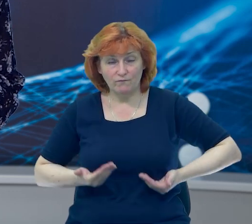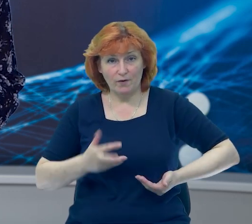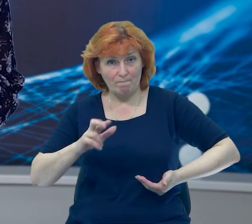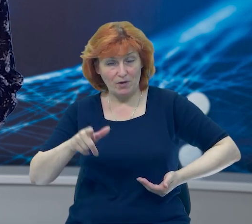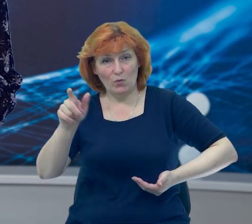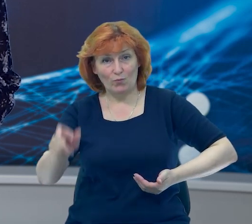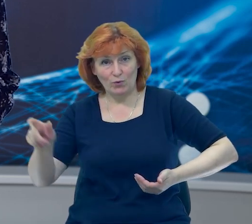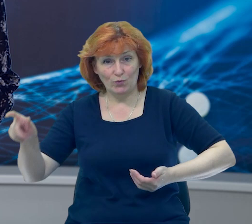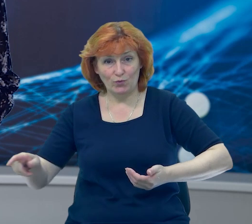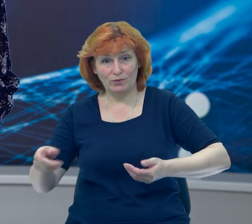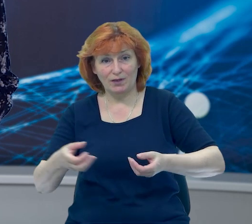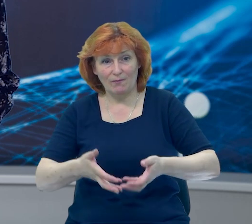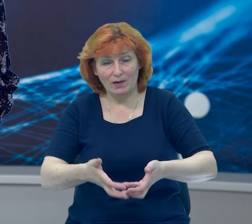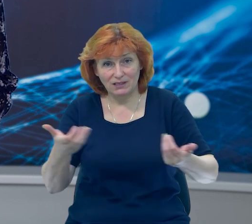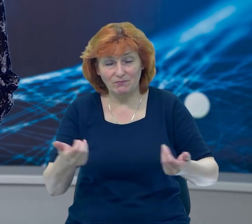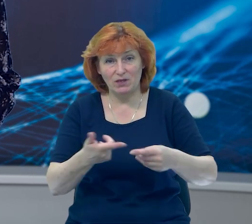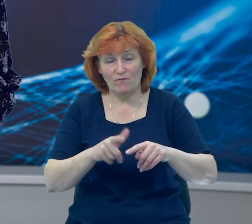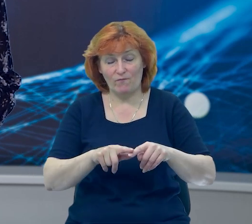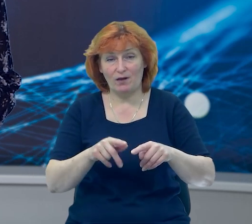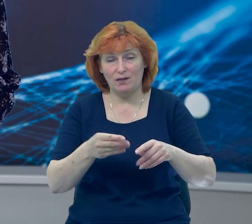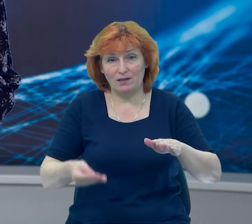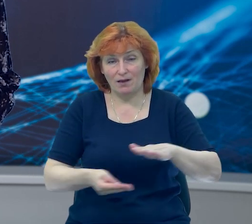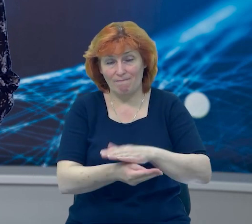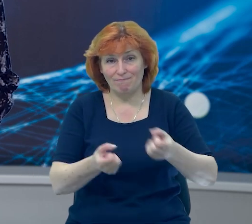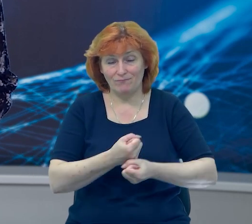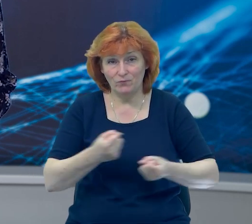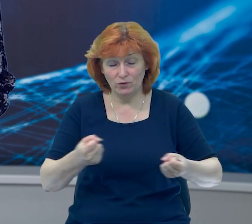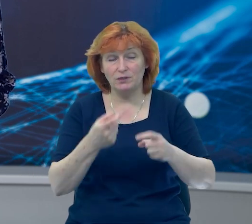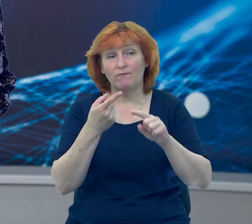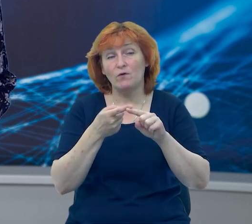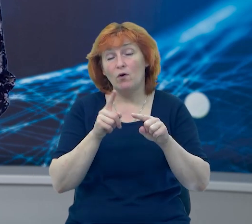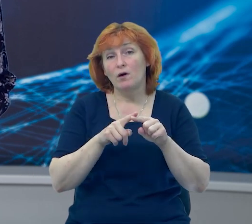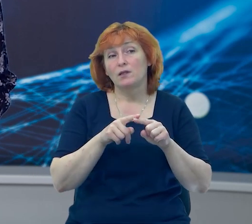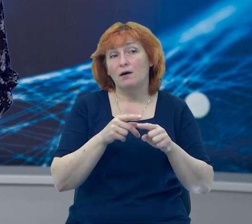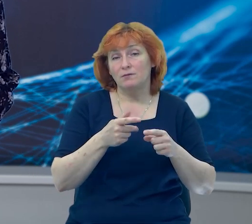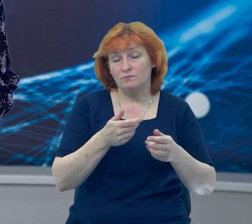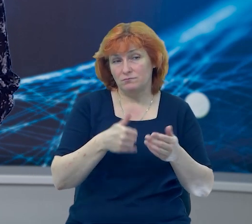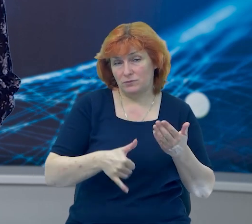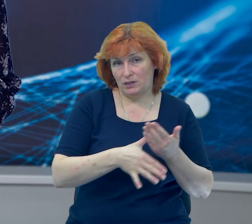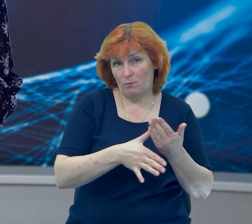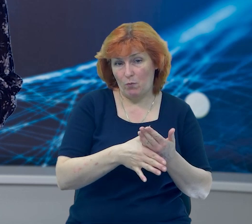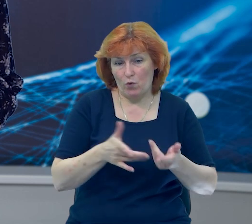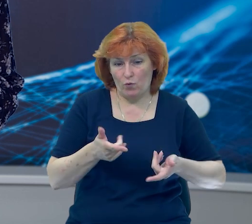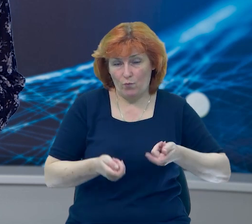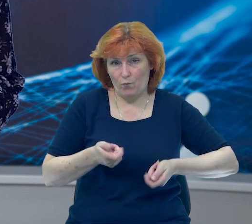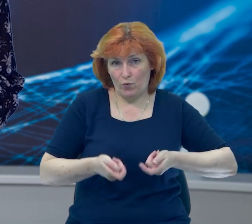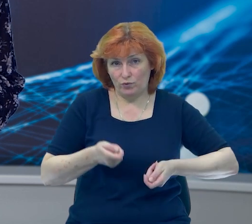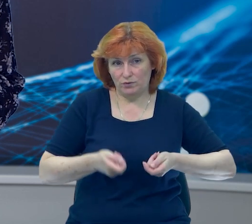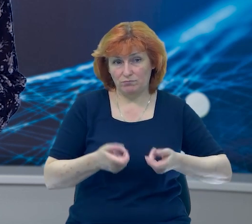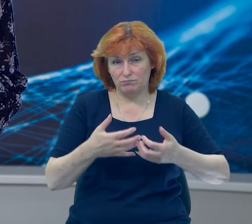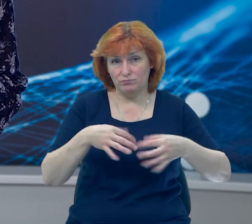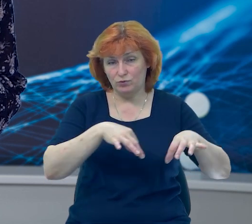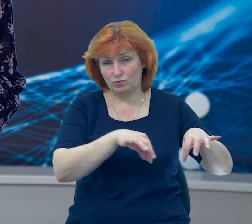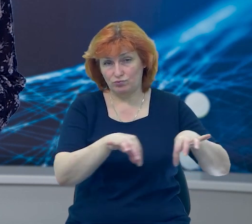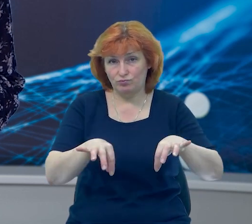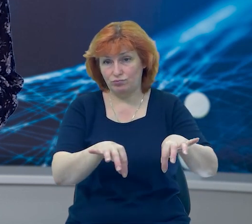дистанційне розмінування території на відстані 50-70 метрів за допомогу пульту управління. Про це Суспільному розповів Олександр